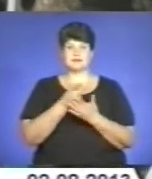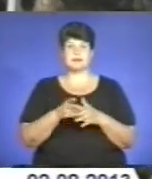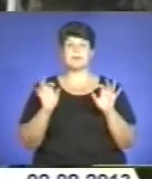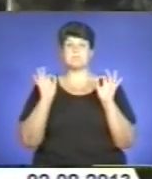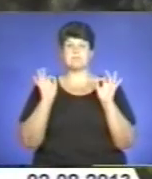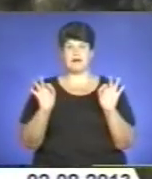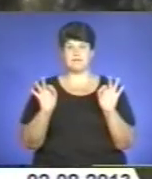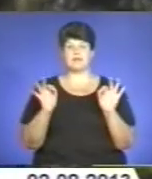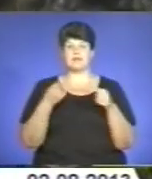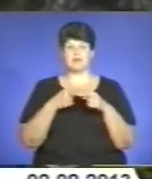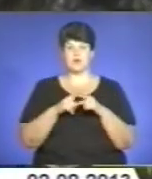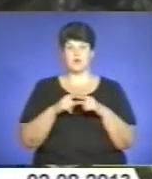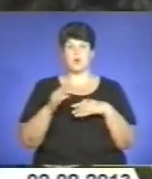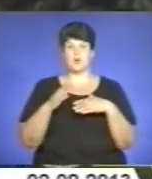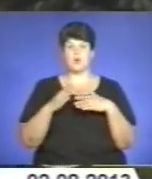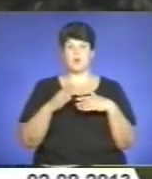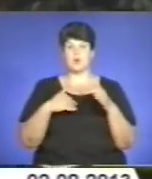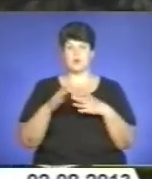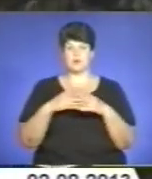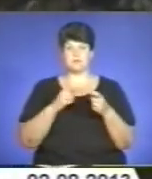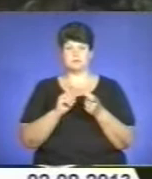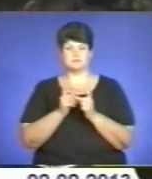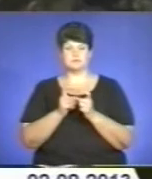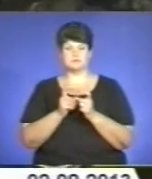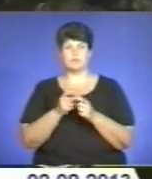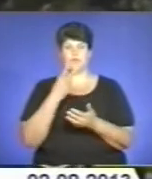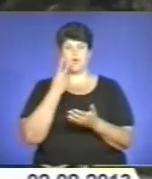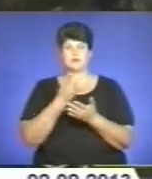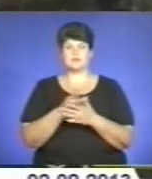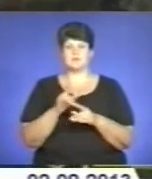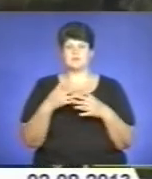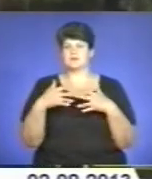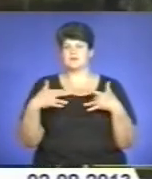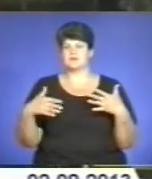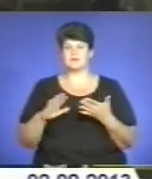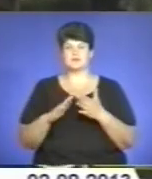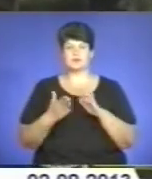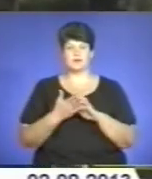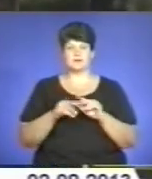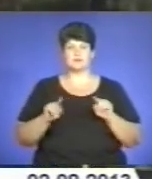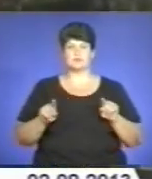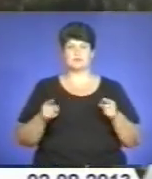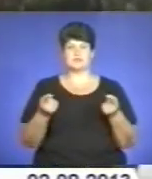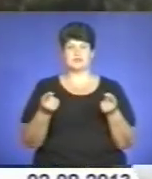техніки рукопашного бою, показали нам різні ситуації по затриманню